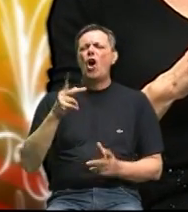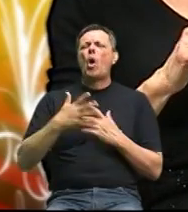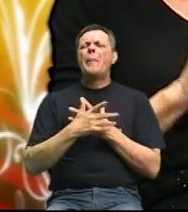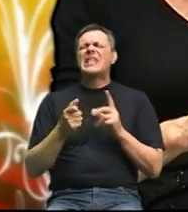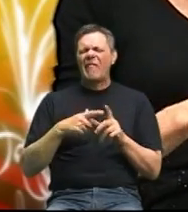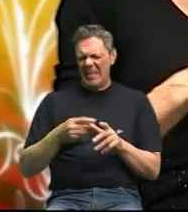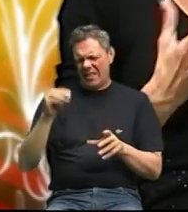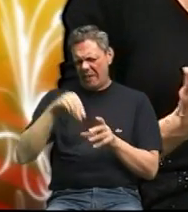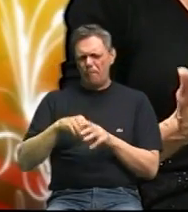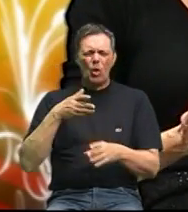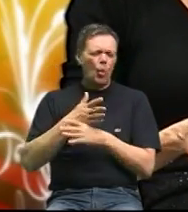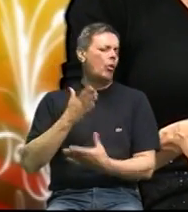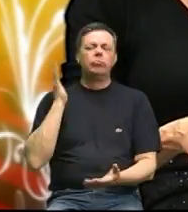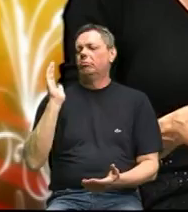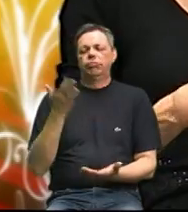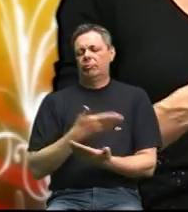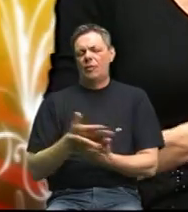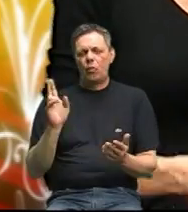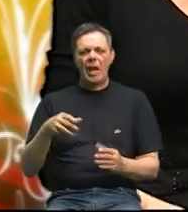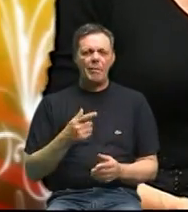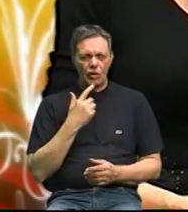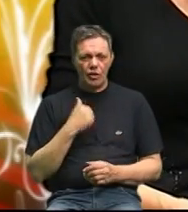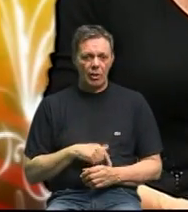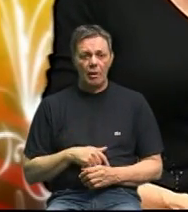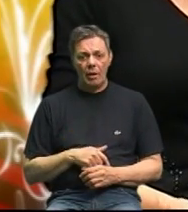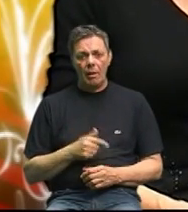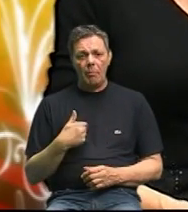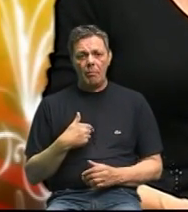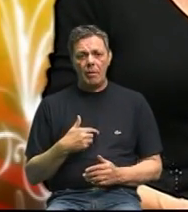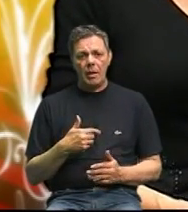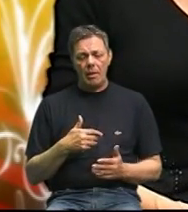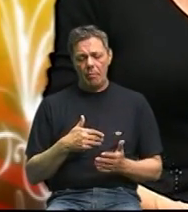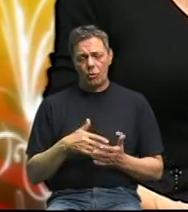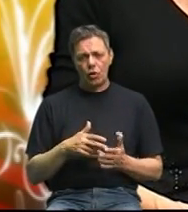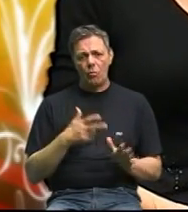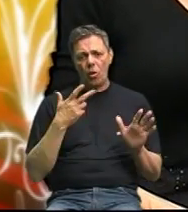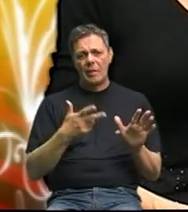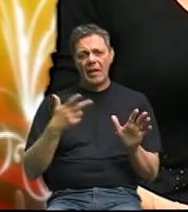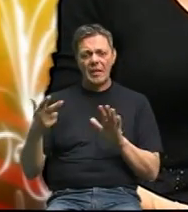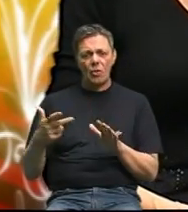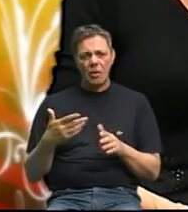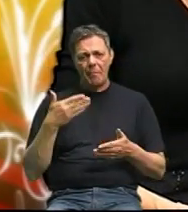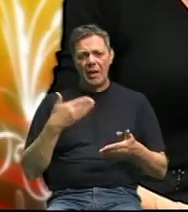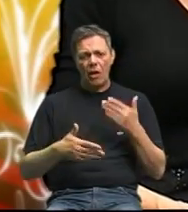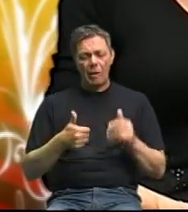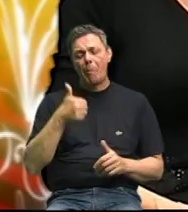krhu svugde potroši se 88 kg po osobi